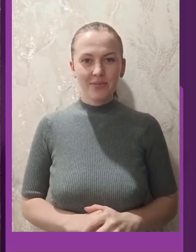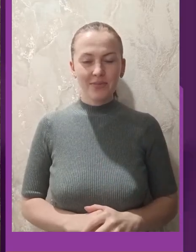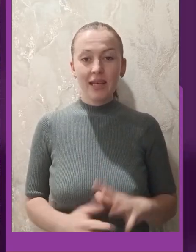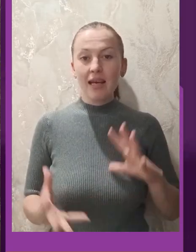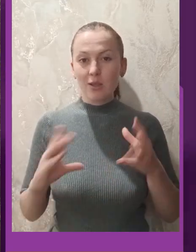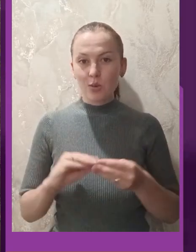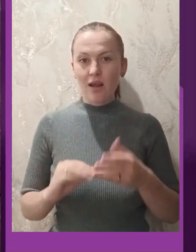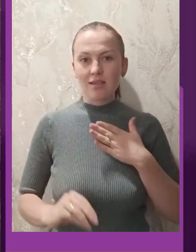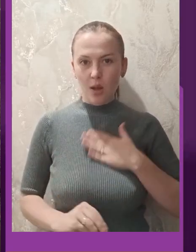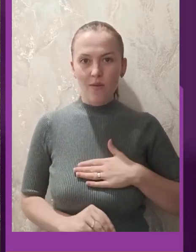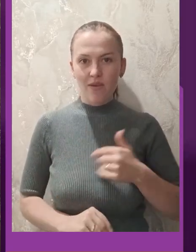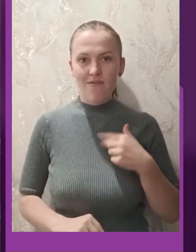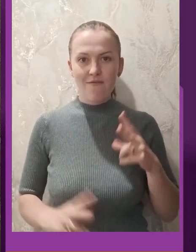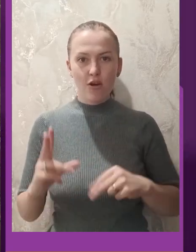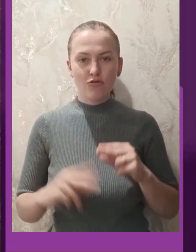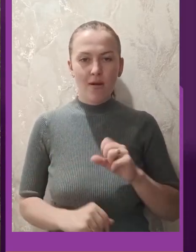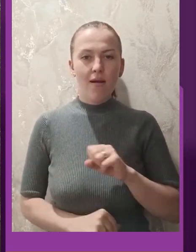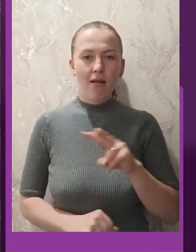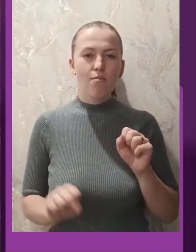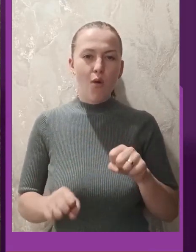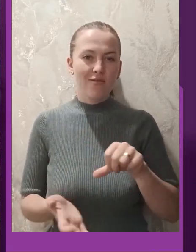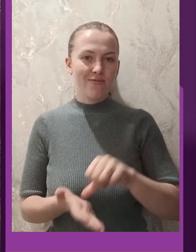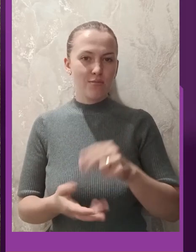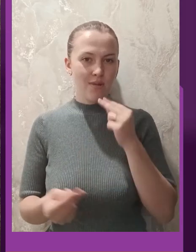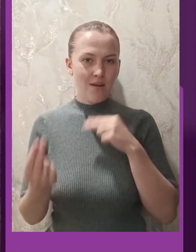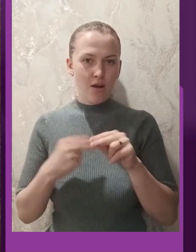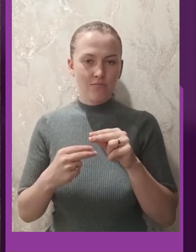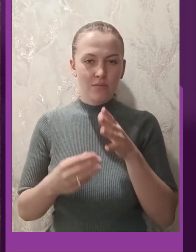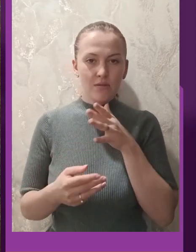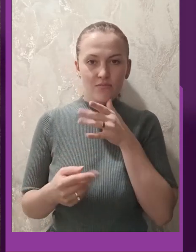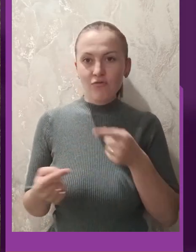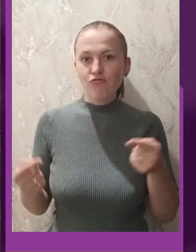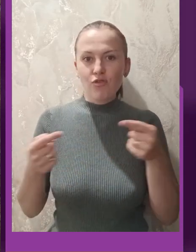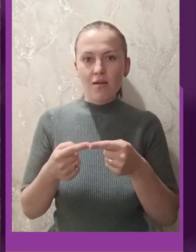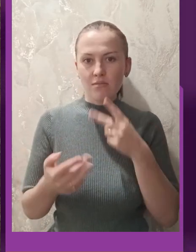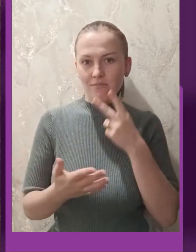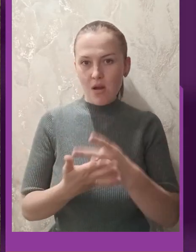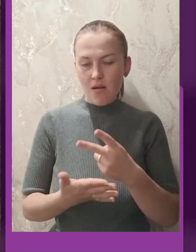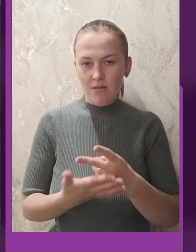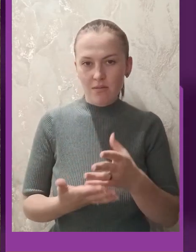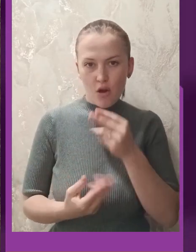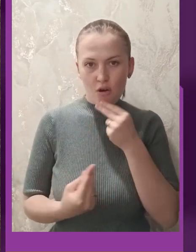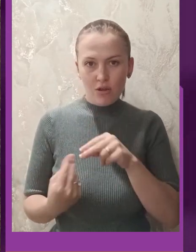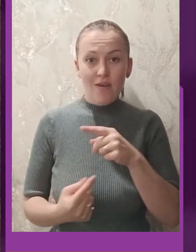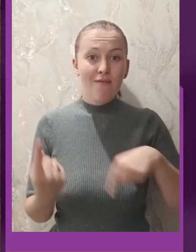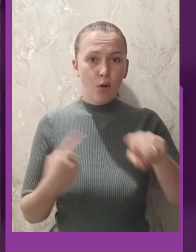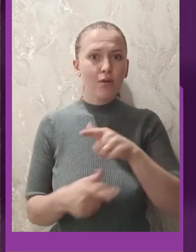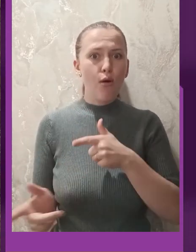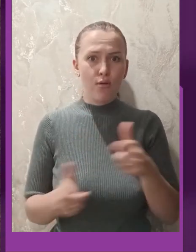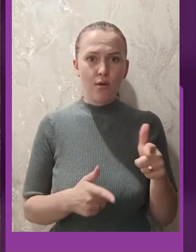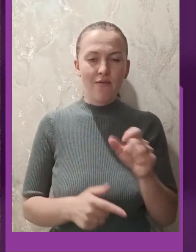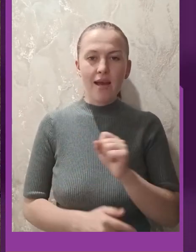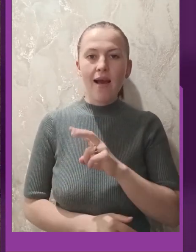Результати задовільні, я вважаю, але могли виступати краще. Час на дистанціях могли показувати краще. Вони готові, але